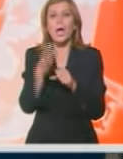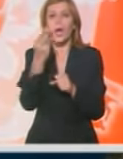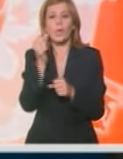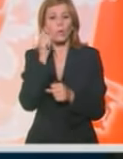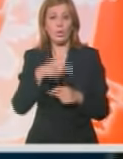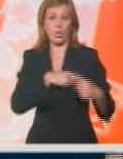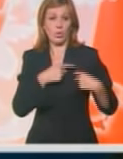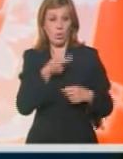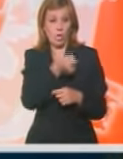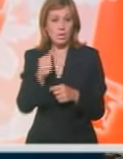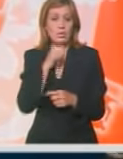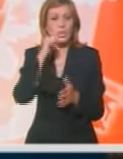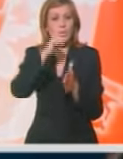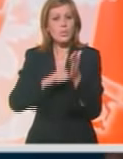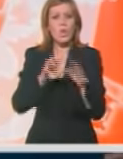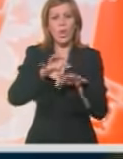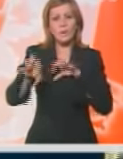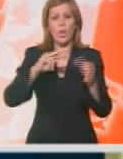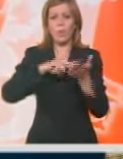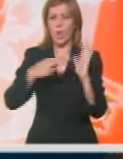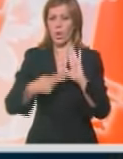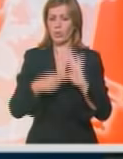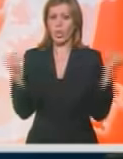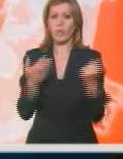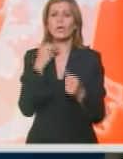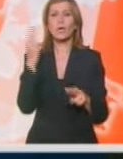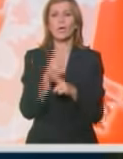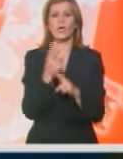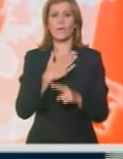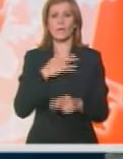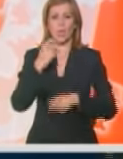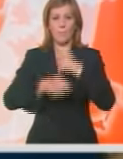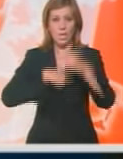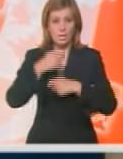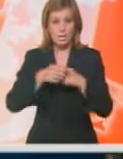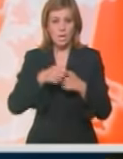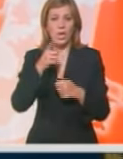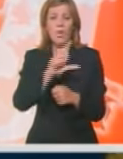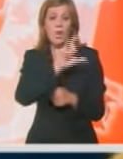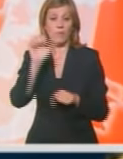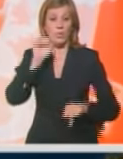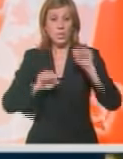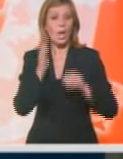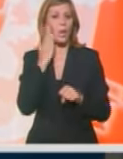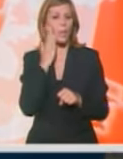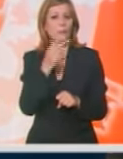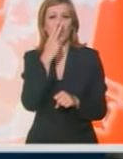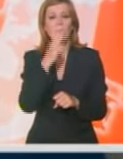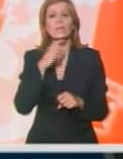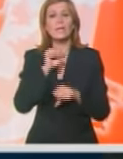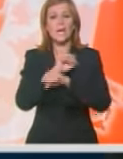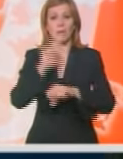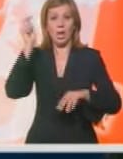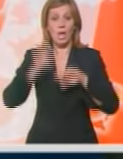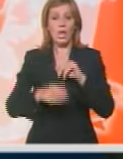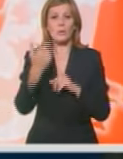donacija, kao i da je strogo razdvajao političku kampanju od državničkih poslova. Za ovo krivično delo u Americi je predviđena zadvorska